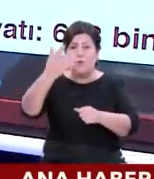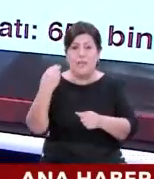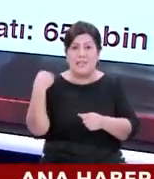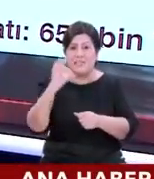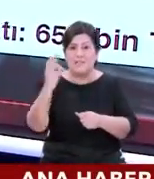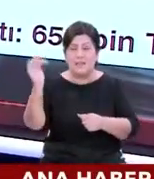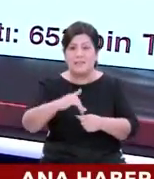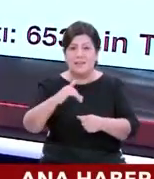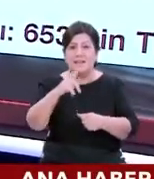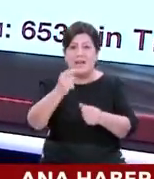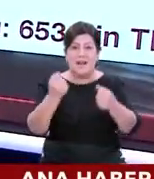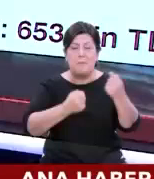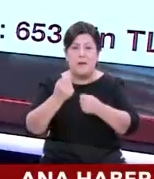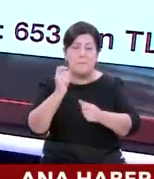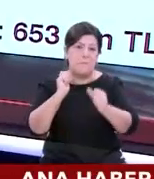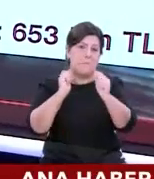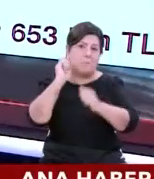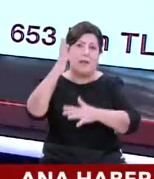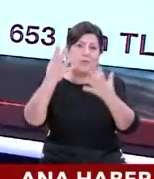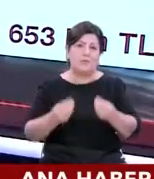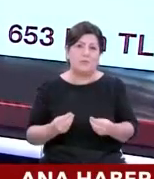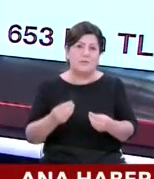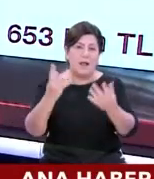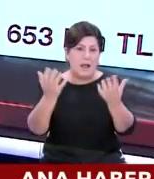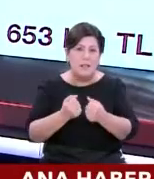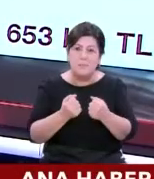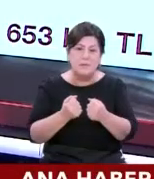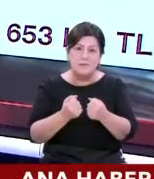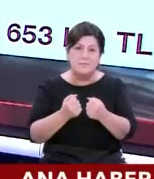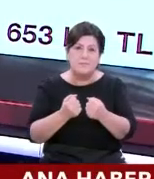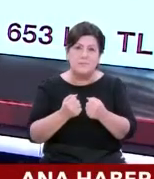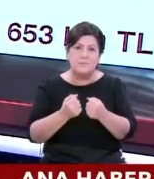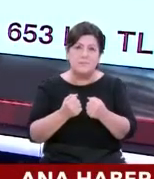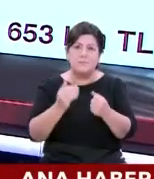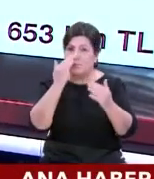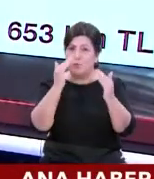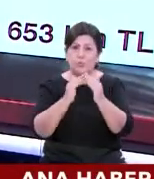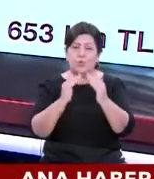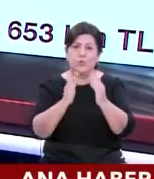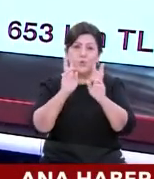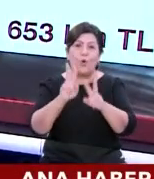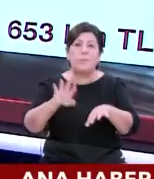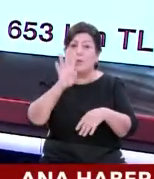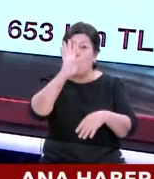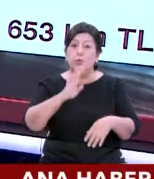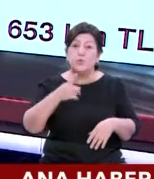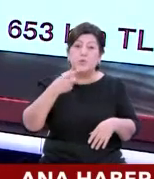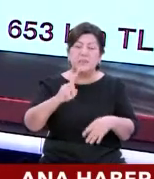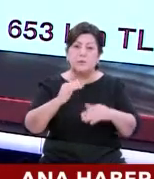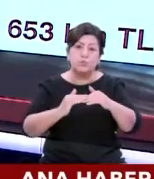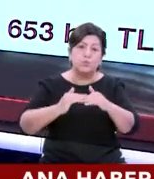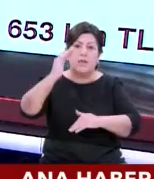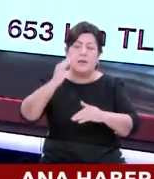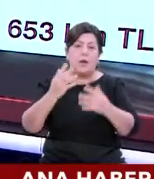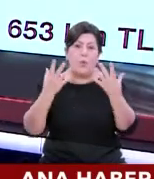dediğiniz o segmentteki araçları artık almanız pek de mümkün görünmüyor. 400 binin üzerine çıktı ki